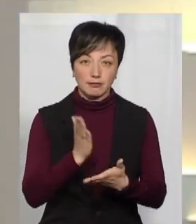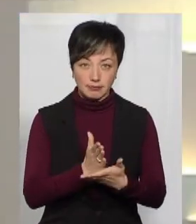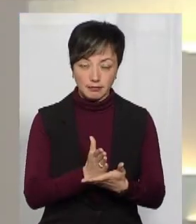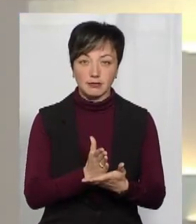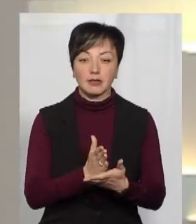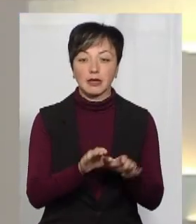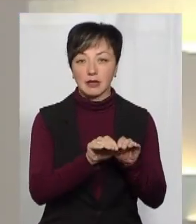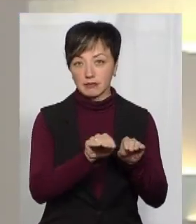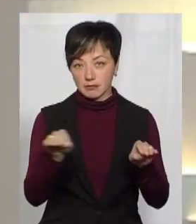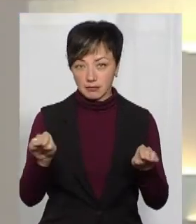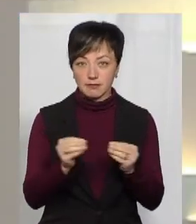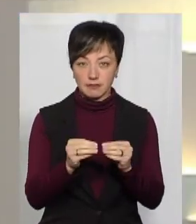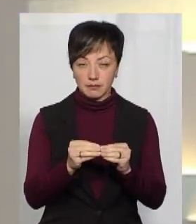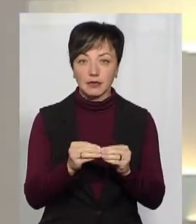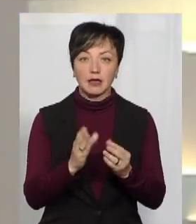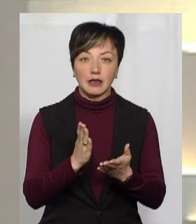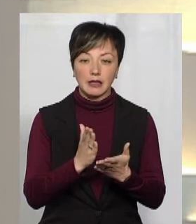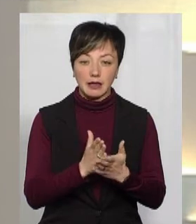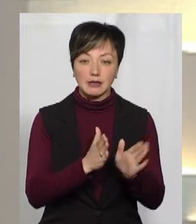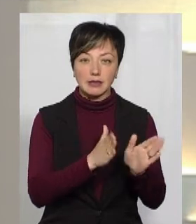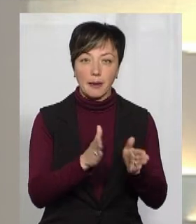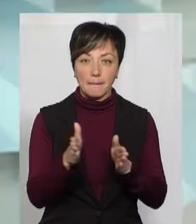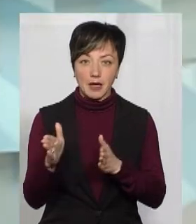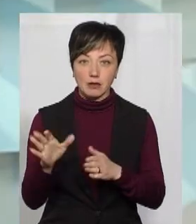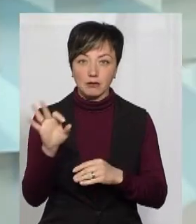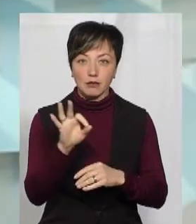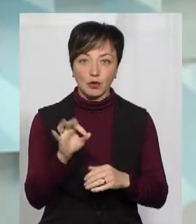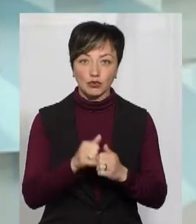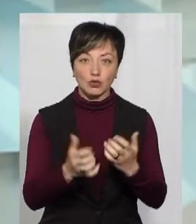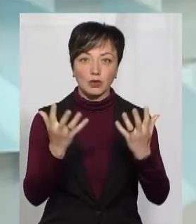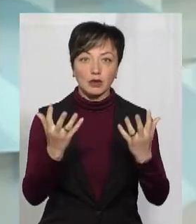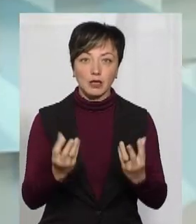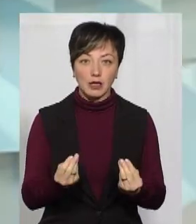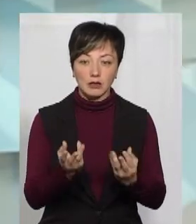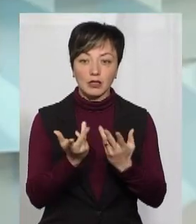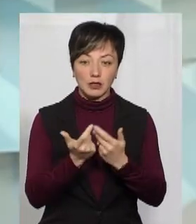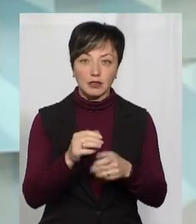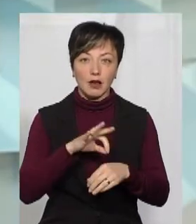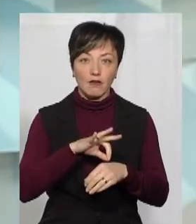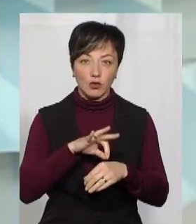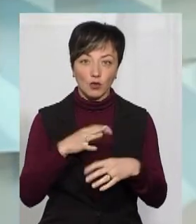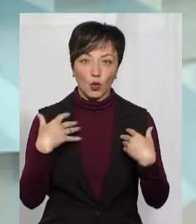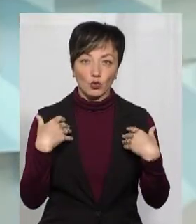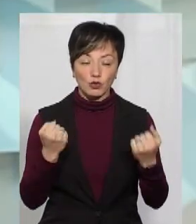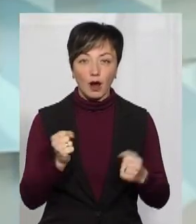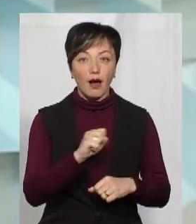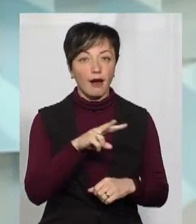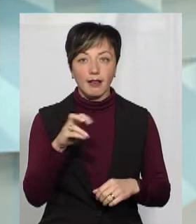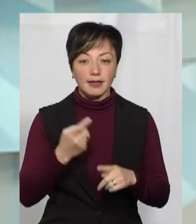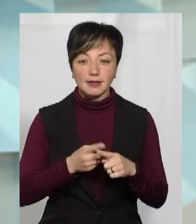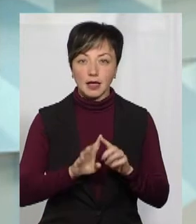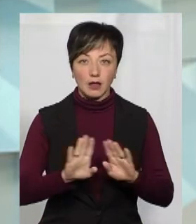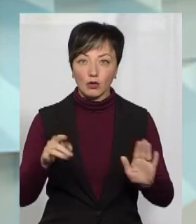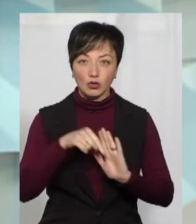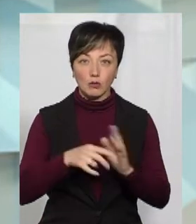знаходиться на певному рівні, ми маємо певну стабільність щодо щоденних кількості захворівших і одужувавших. Але це не